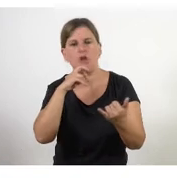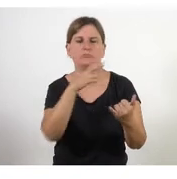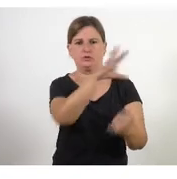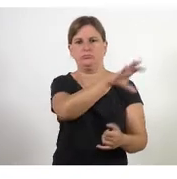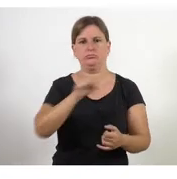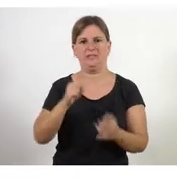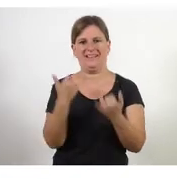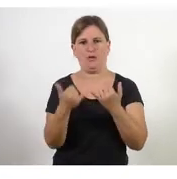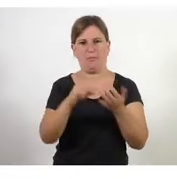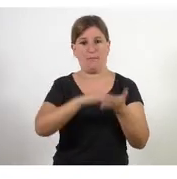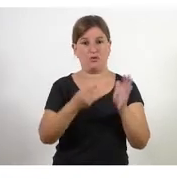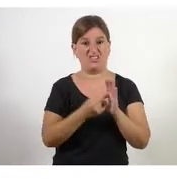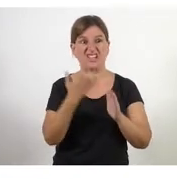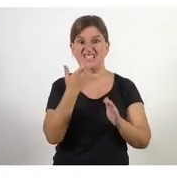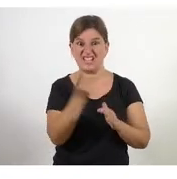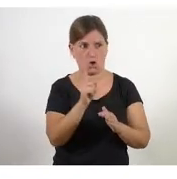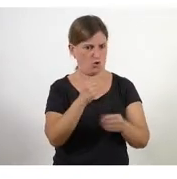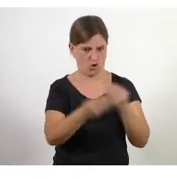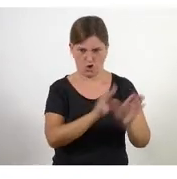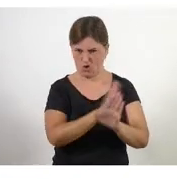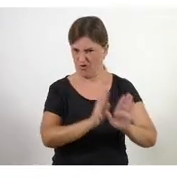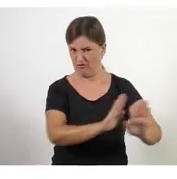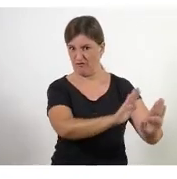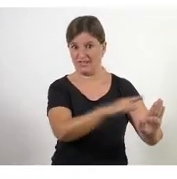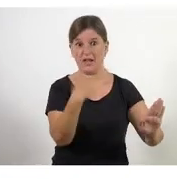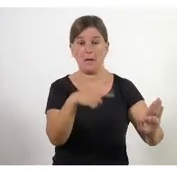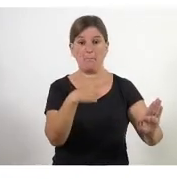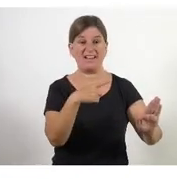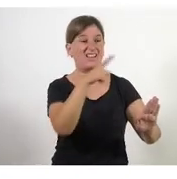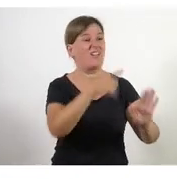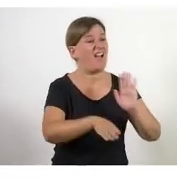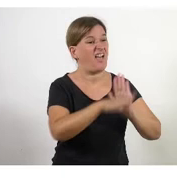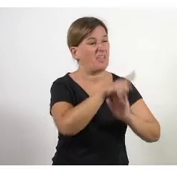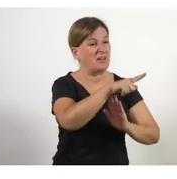no ho facis perquè segur que estàs deixant de fer alguna cosa que sí que aporta valor